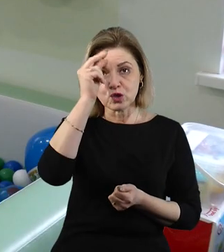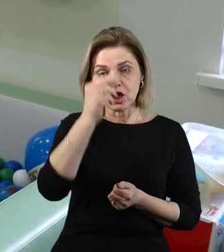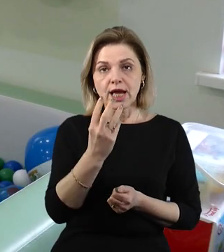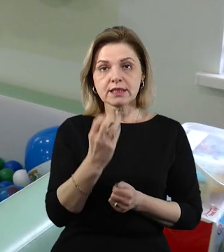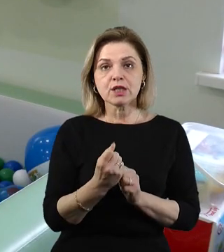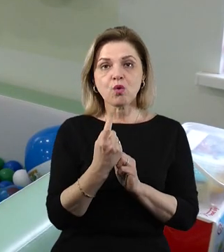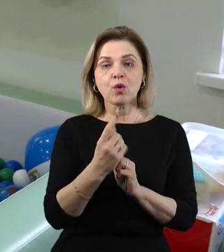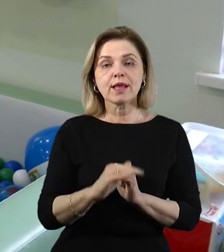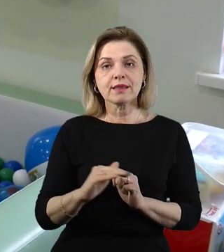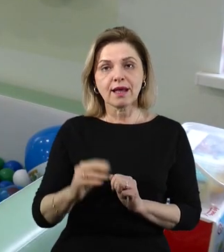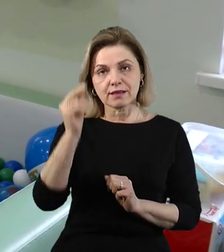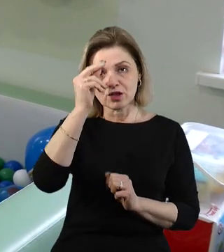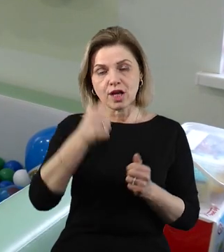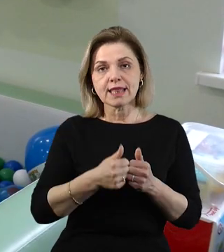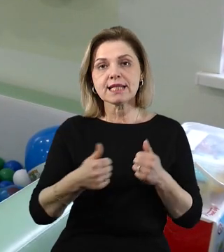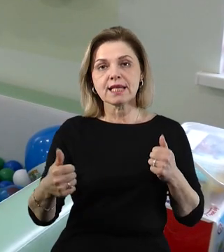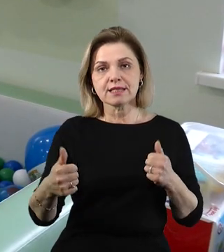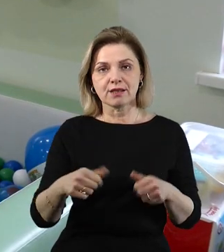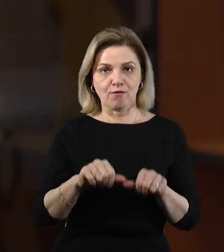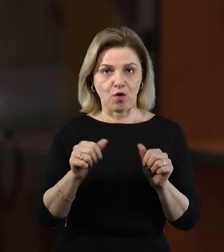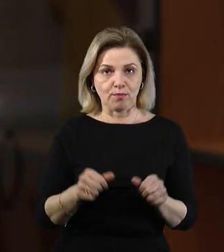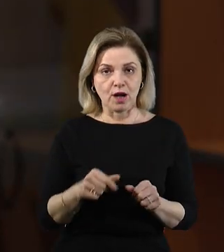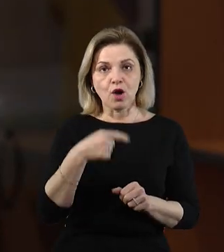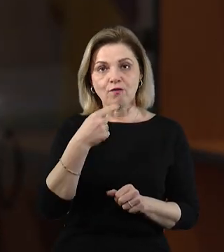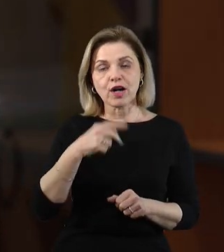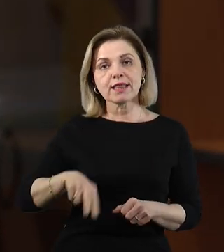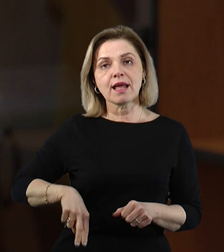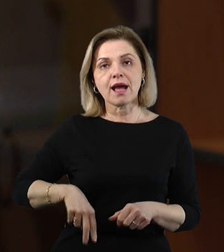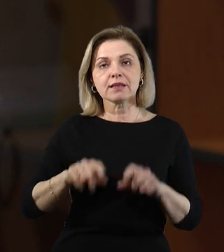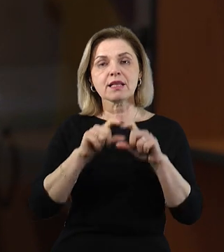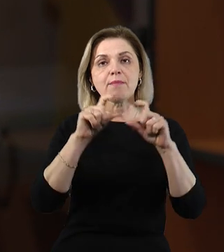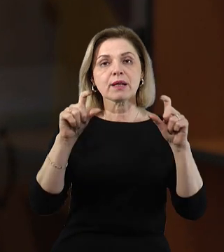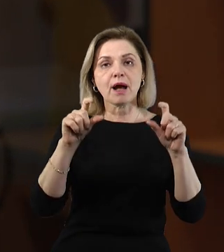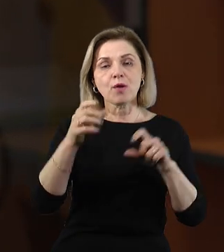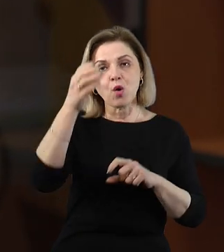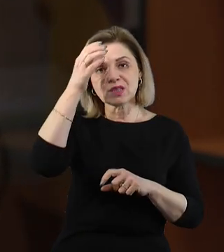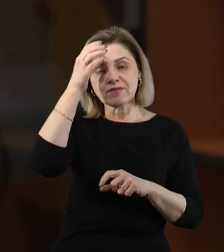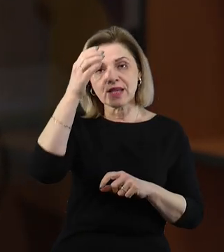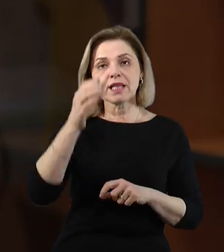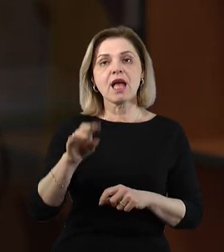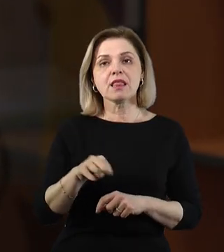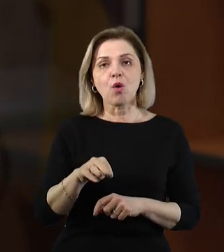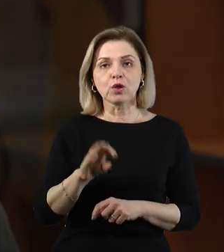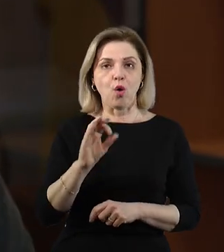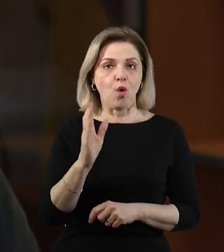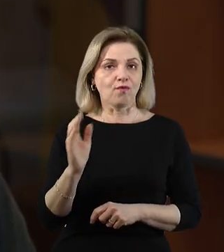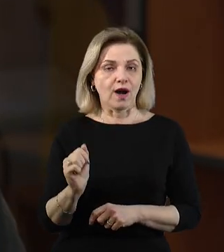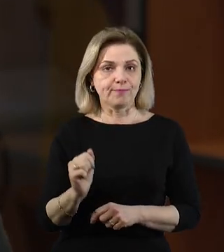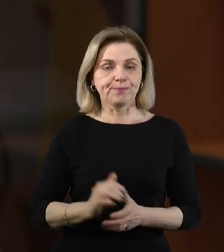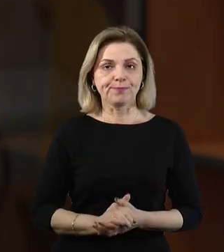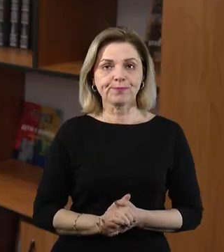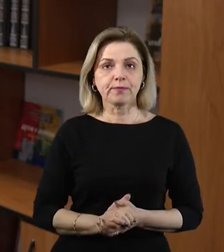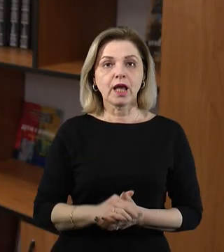311 дітей навчаються в дистанційному форматі, говорить директорка Департаменту освіти і науки Миколаївської ОВА Алла